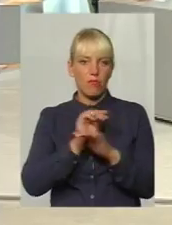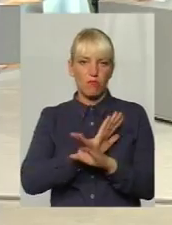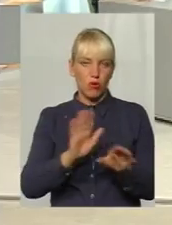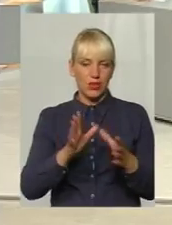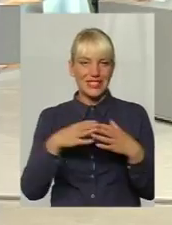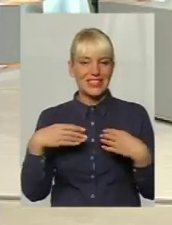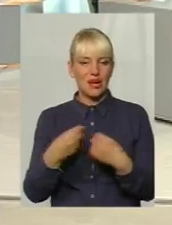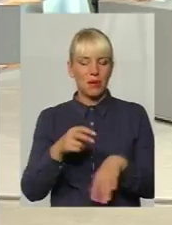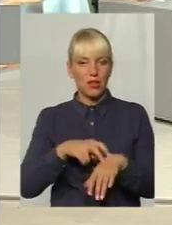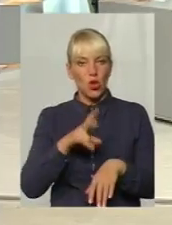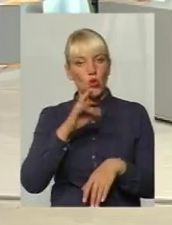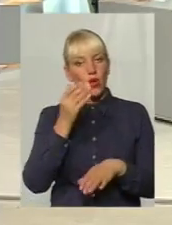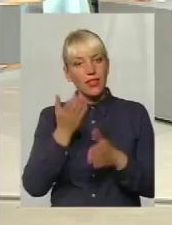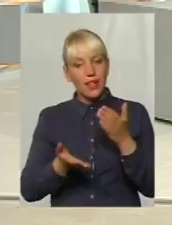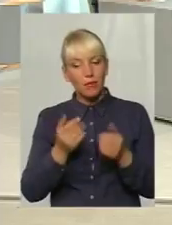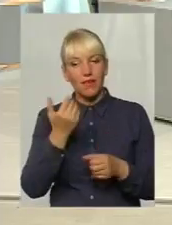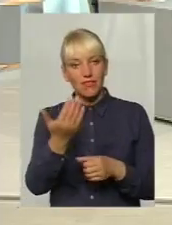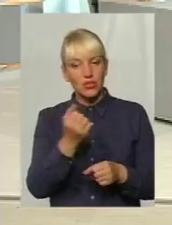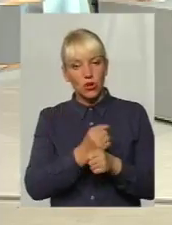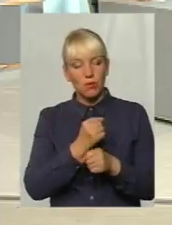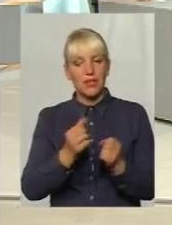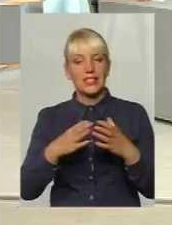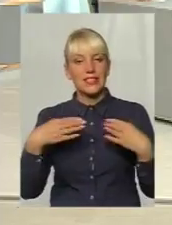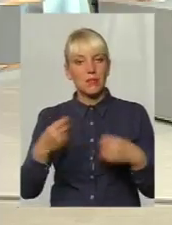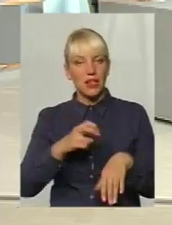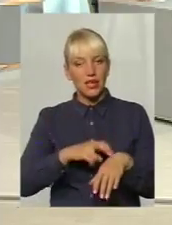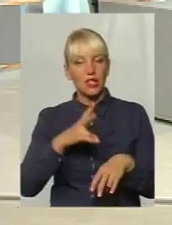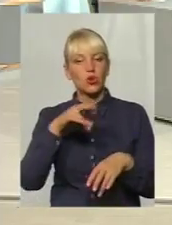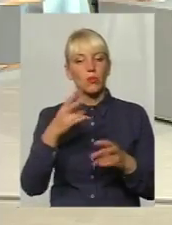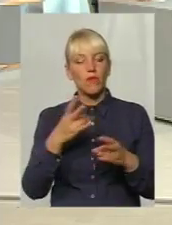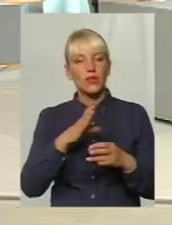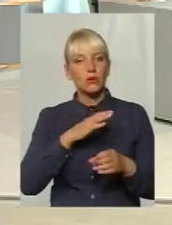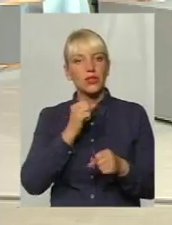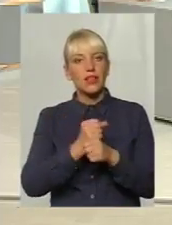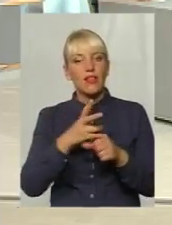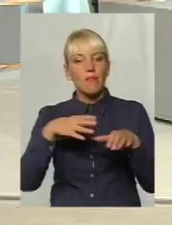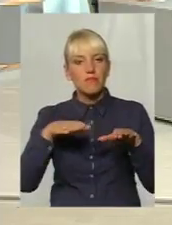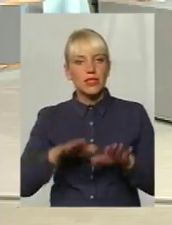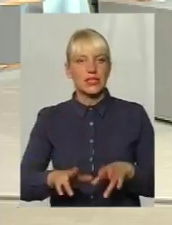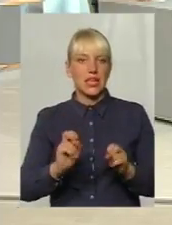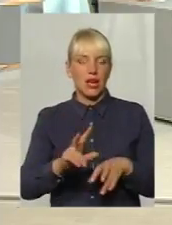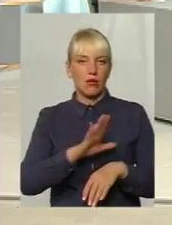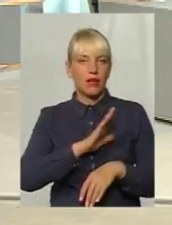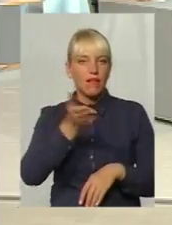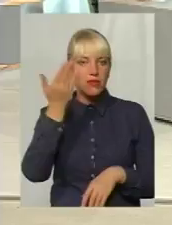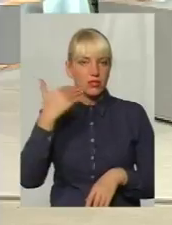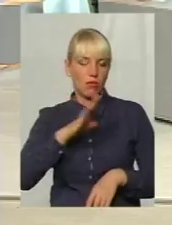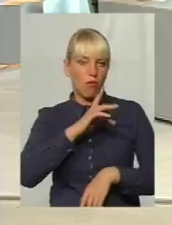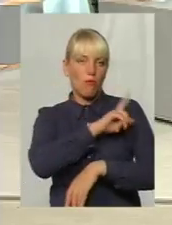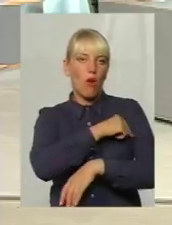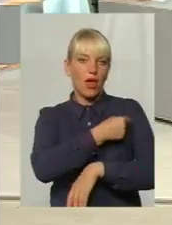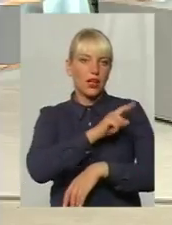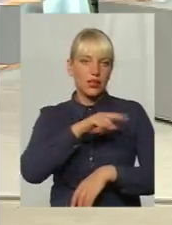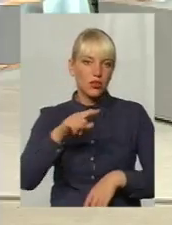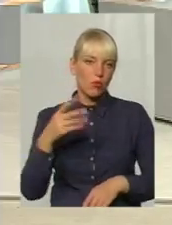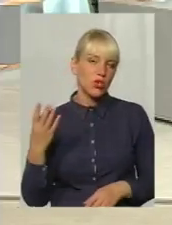Але якщо ви зробили сімейні вітарі, вони повинні на місці, так як було в чисельній поліклініці, чи будь-якій поліклініці, що все на